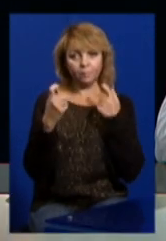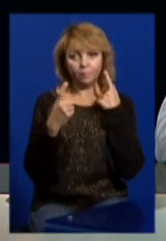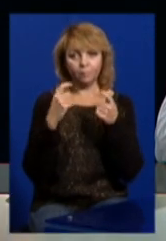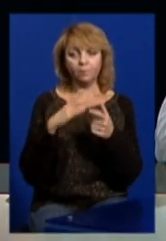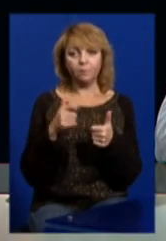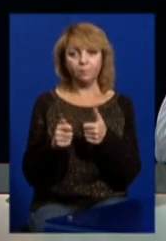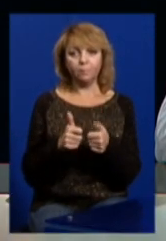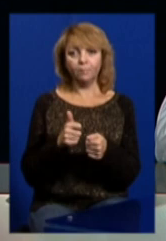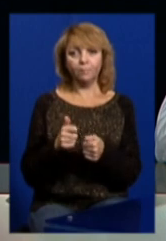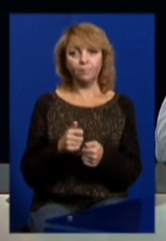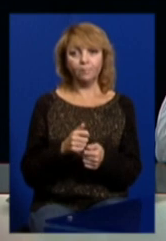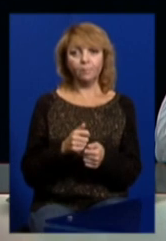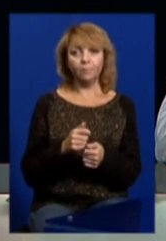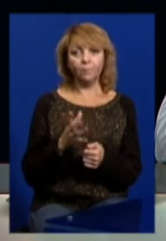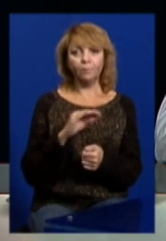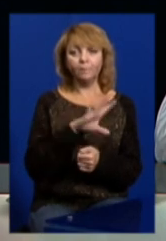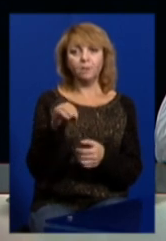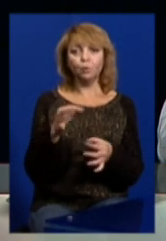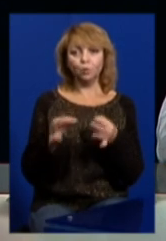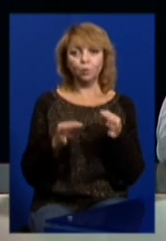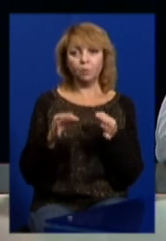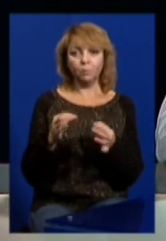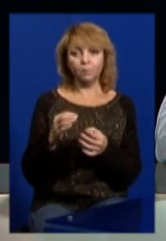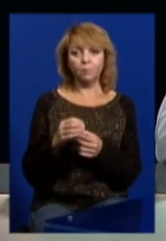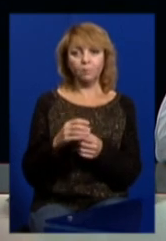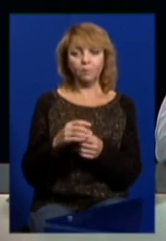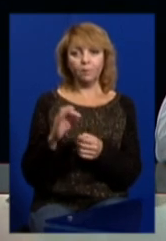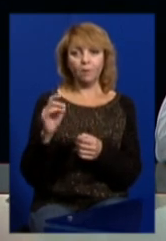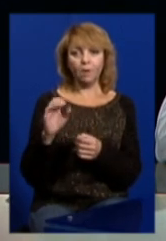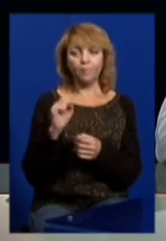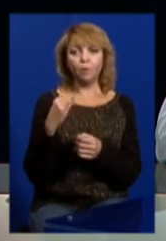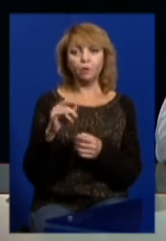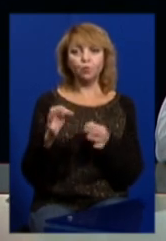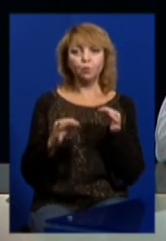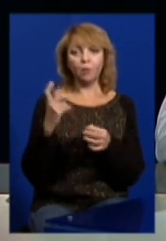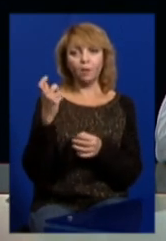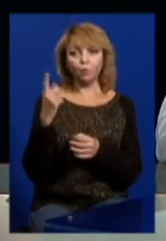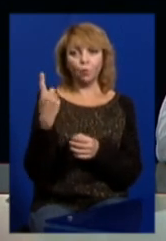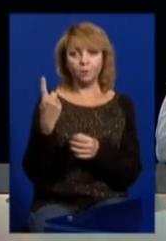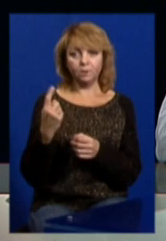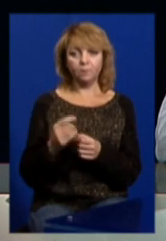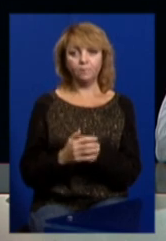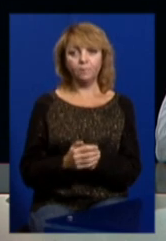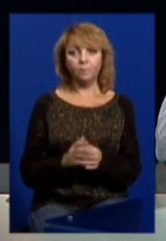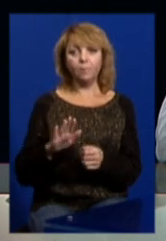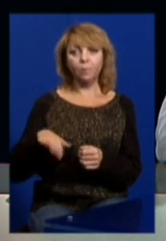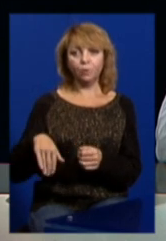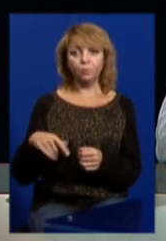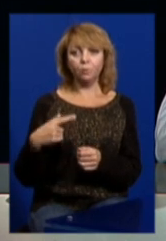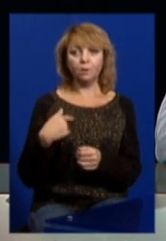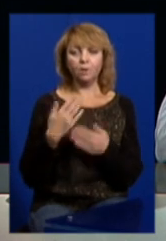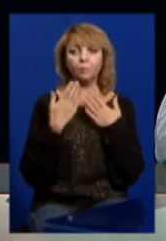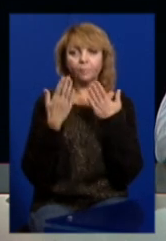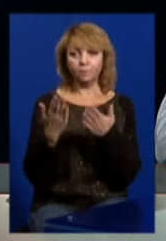надійшли майже всім суддям Апеляційного суду Харківської області. Потім я